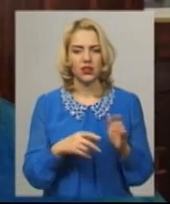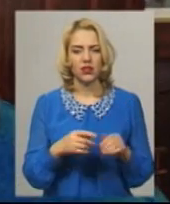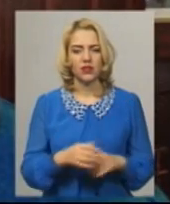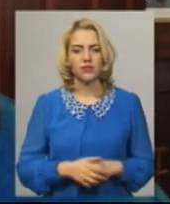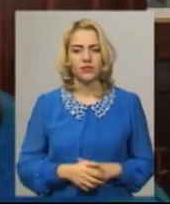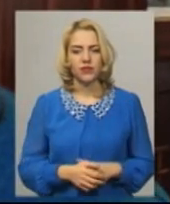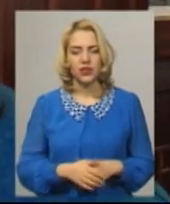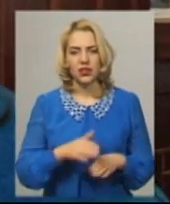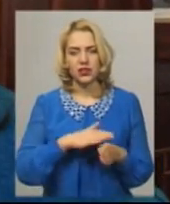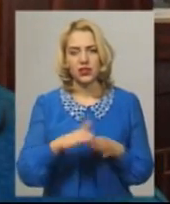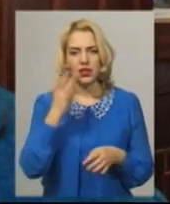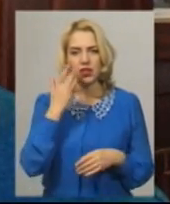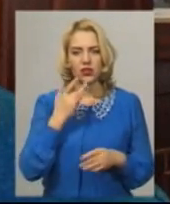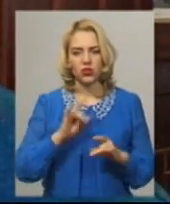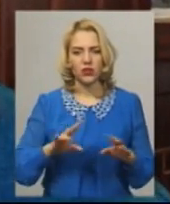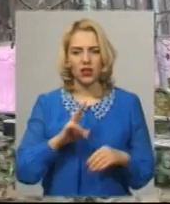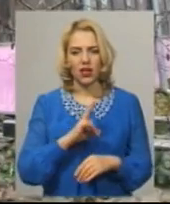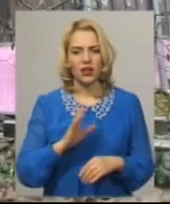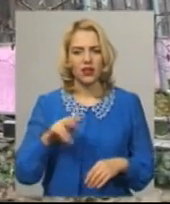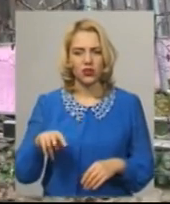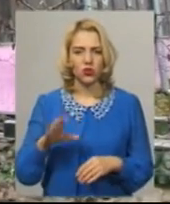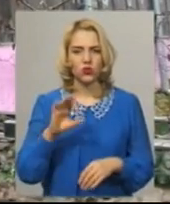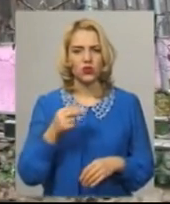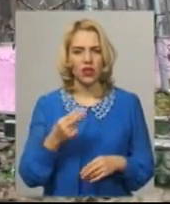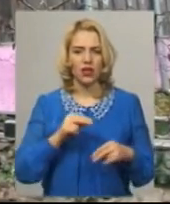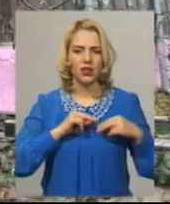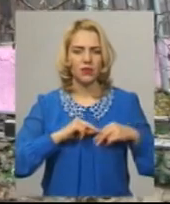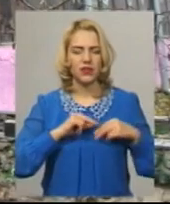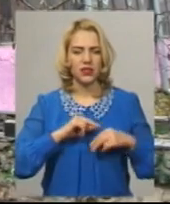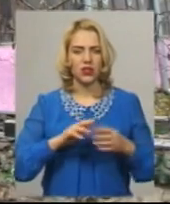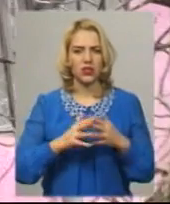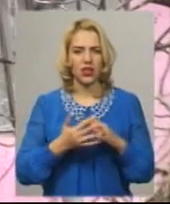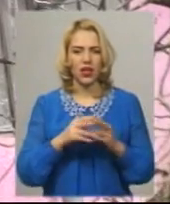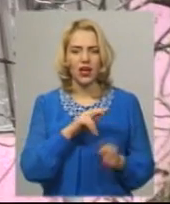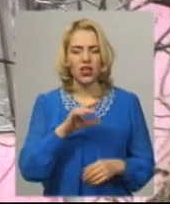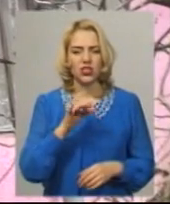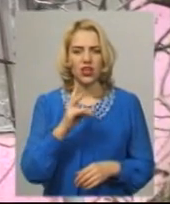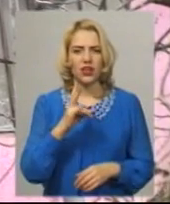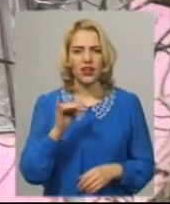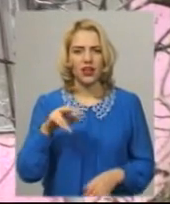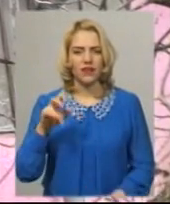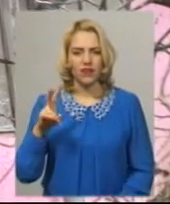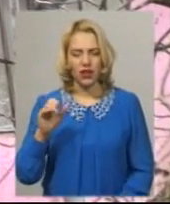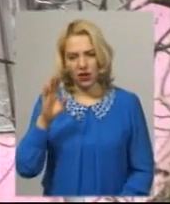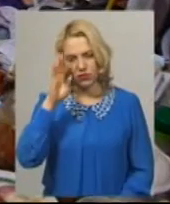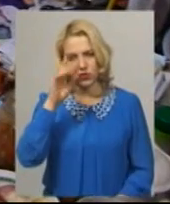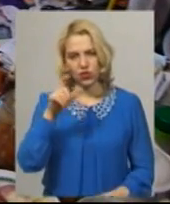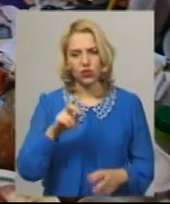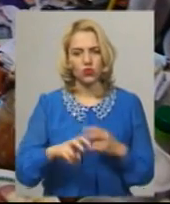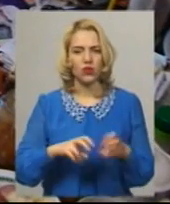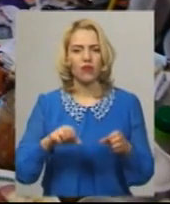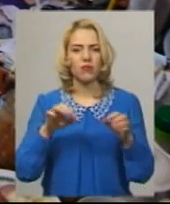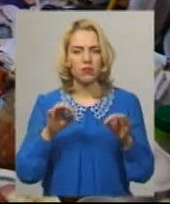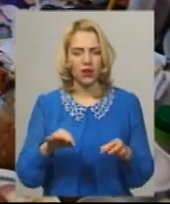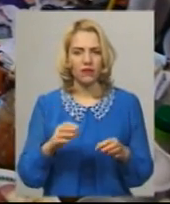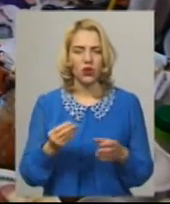770, не помню. Ціле літо, розповідає Наталя Латюк, соціальний працівник села Чорнелівка, її підопічний Борис Сніцар шукав